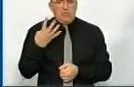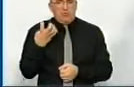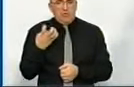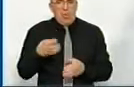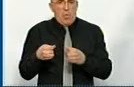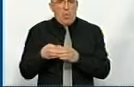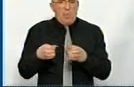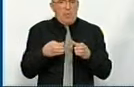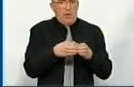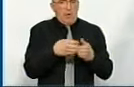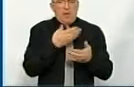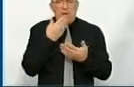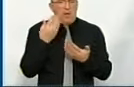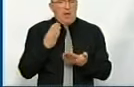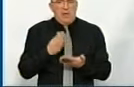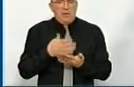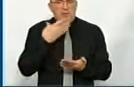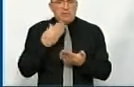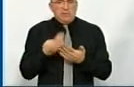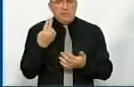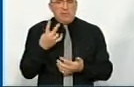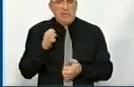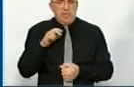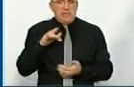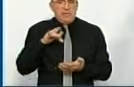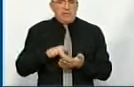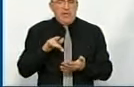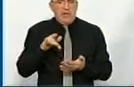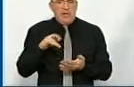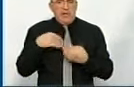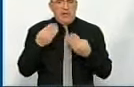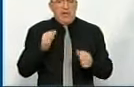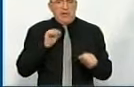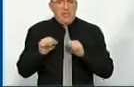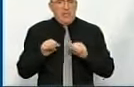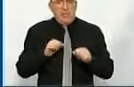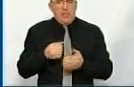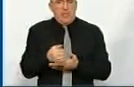громад не мають своїх ЦНАПів. Центрів надання адміністративних послуг. Центрів надання